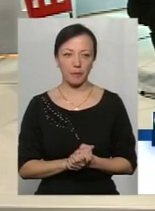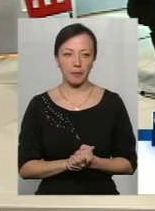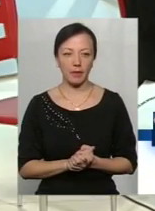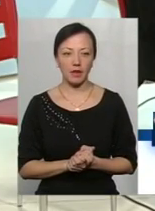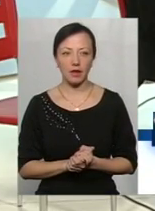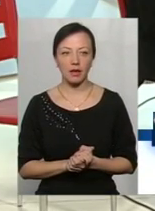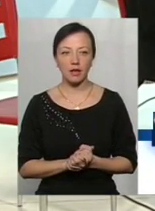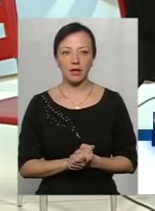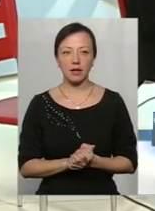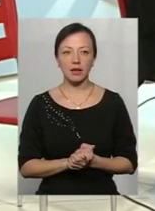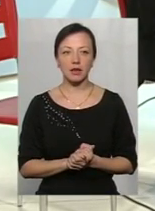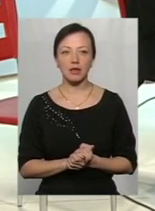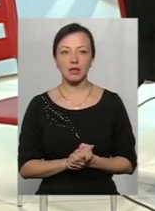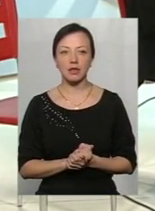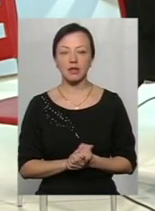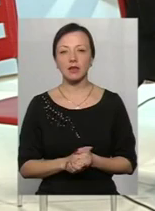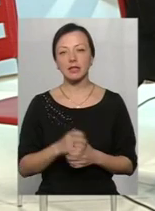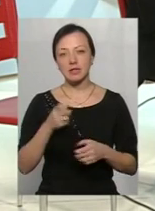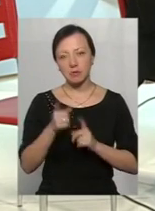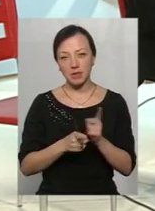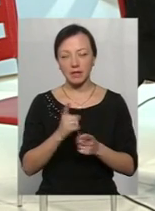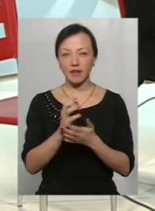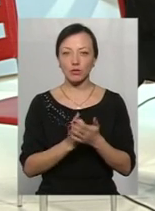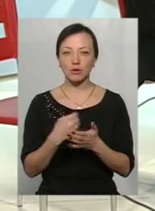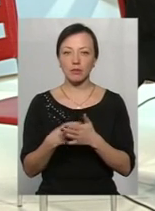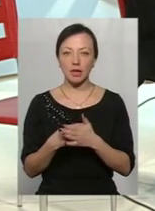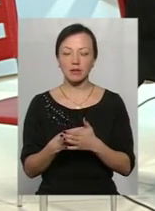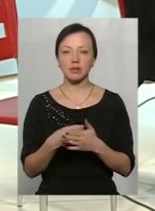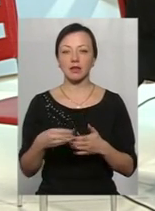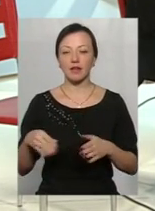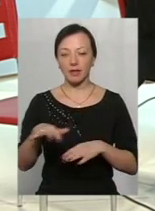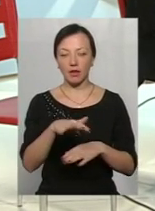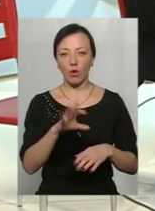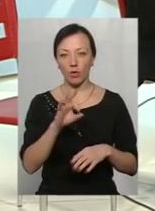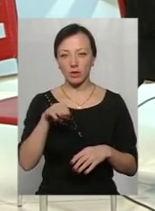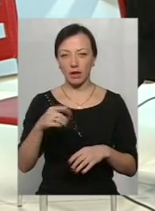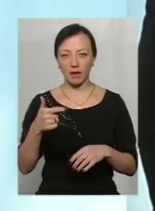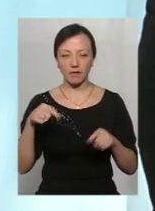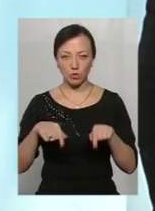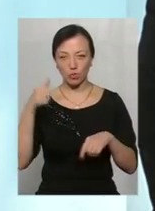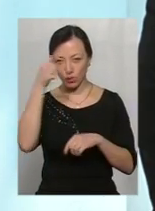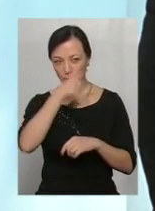щось зміниться ще у ресурсній базі і в бюджетах об'єднаних територіальних громад у цьому році?